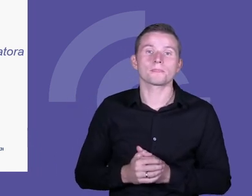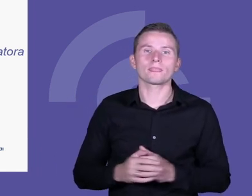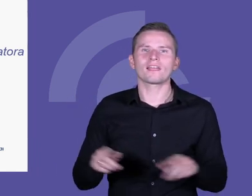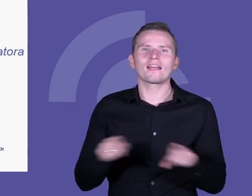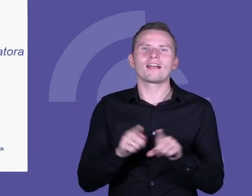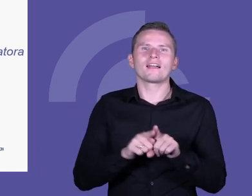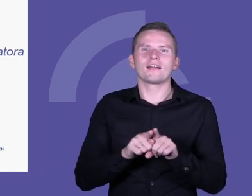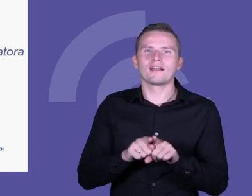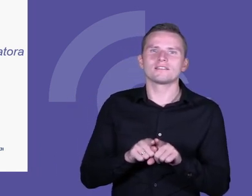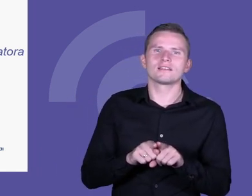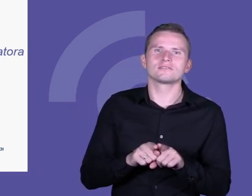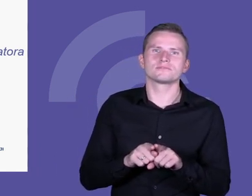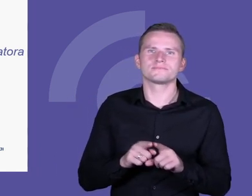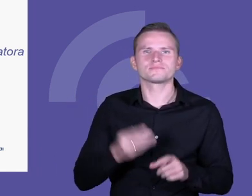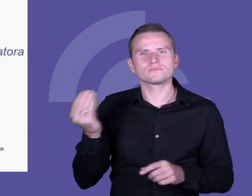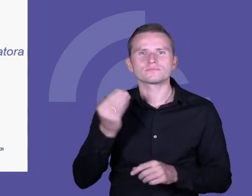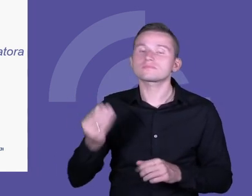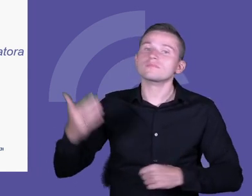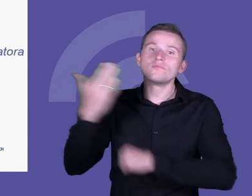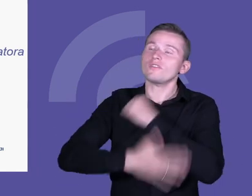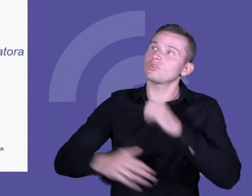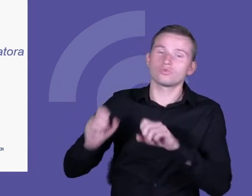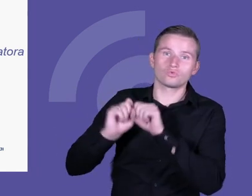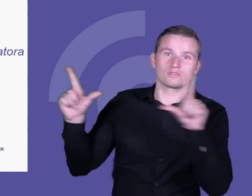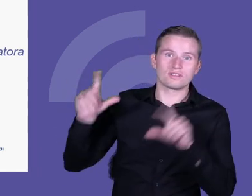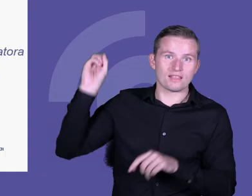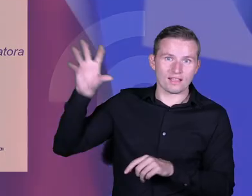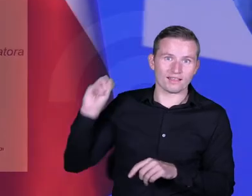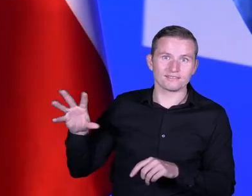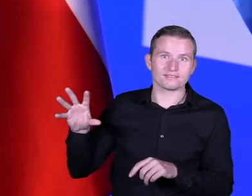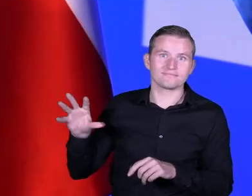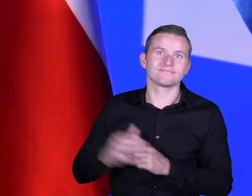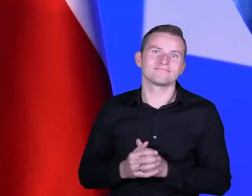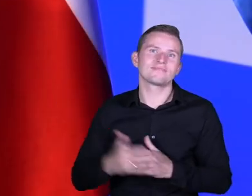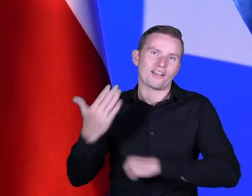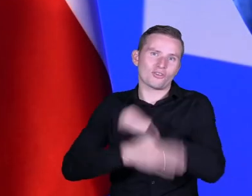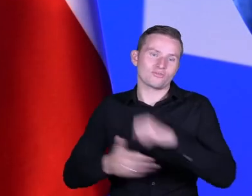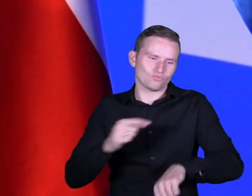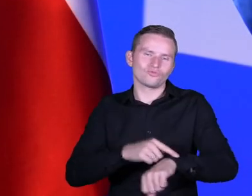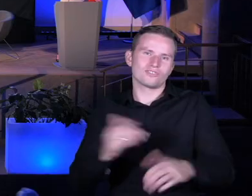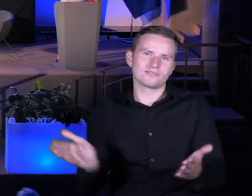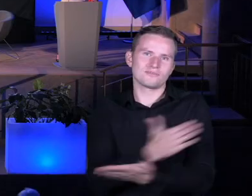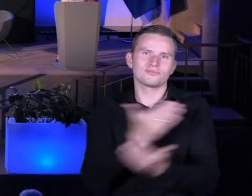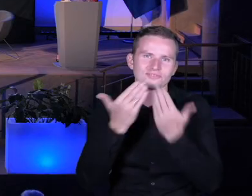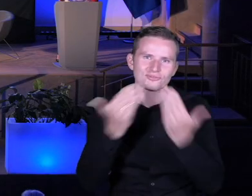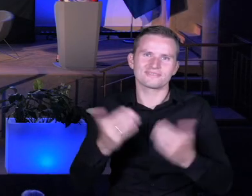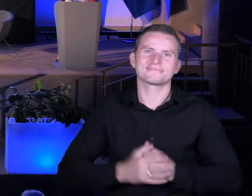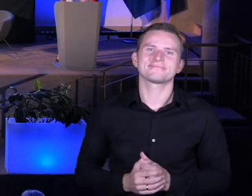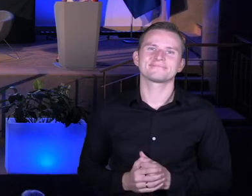od uczniów Olgi na koniec. A ja serdecznie Państwu dziękuję i właśnie miną mój czas. Dziękuję.